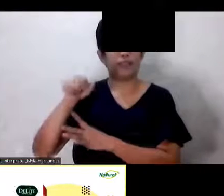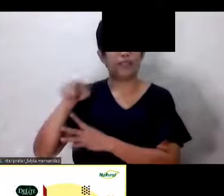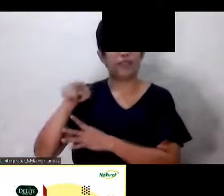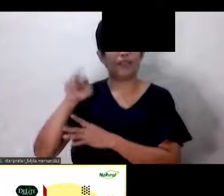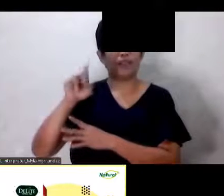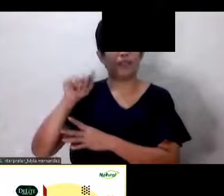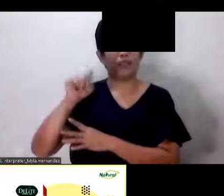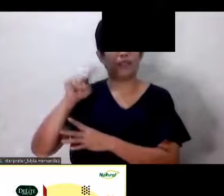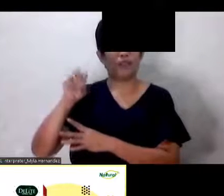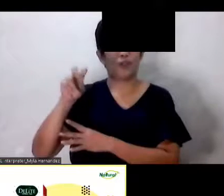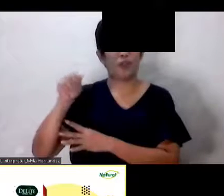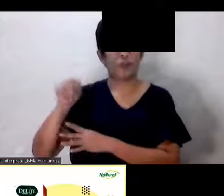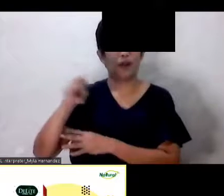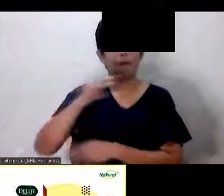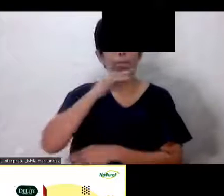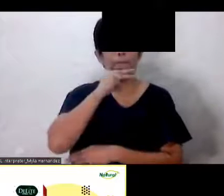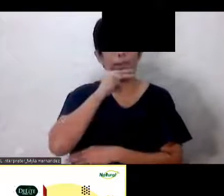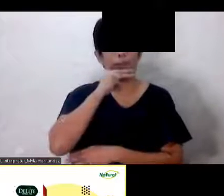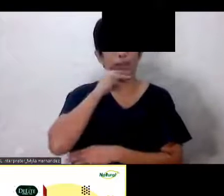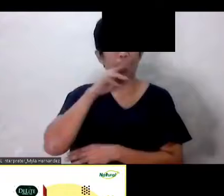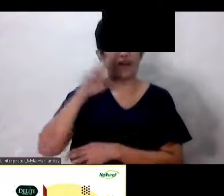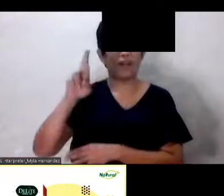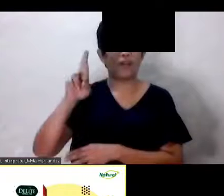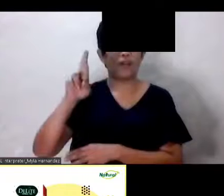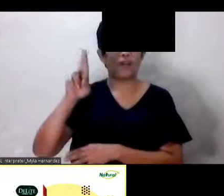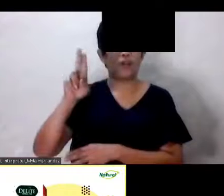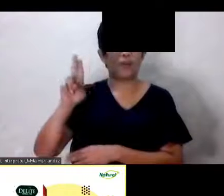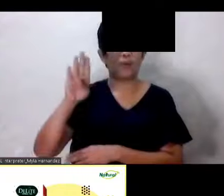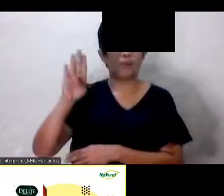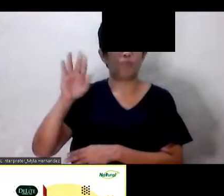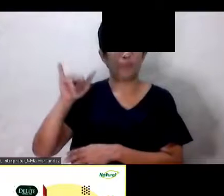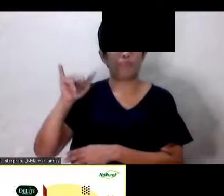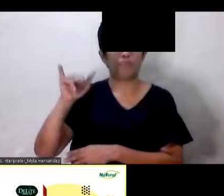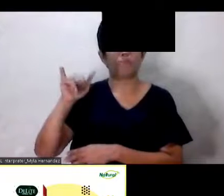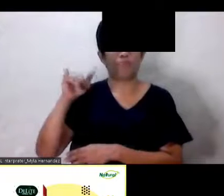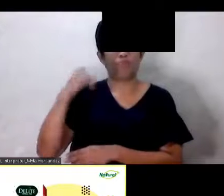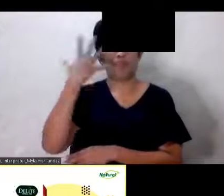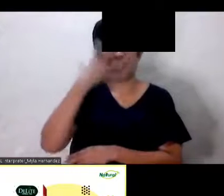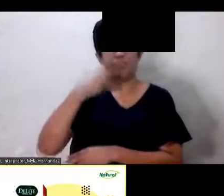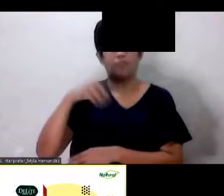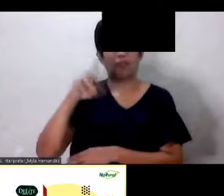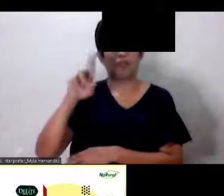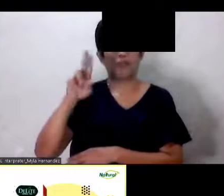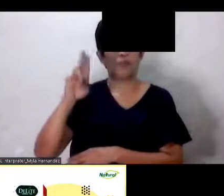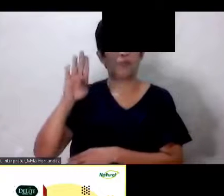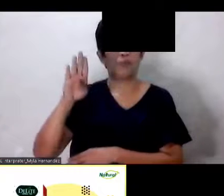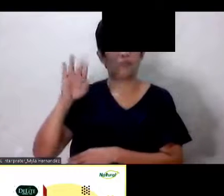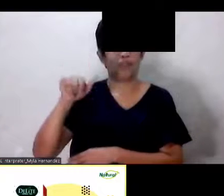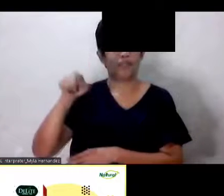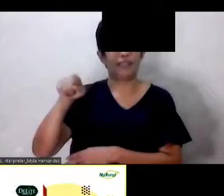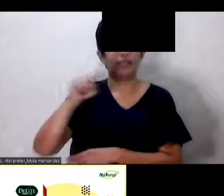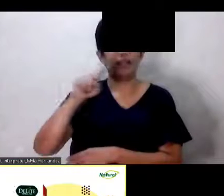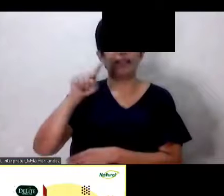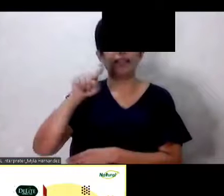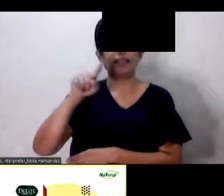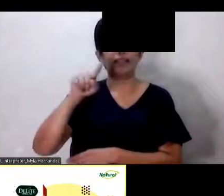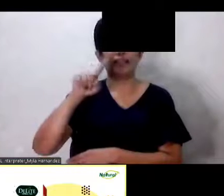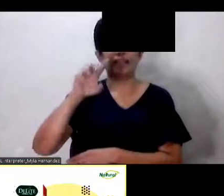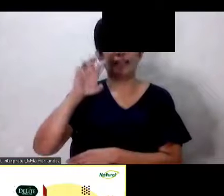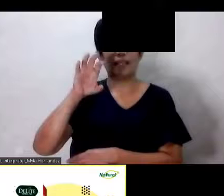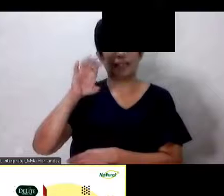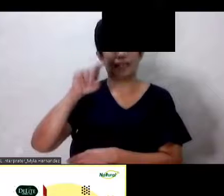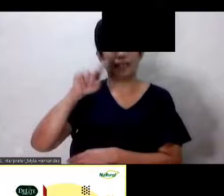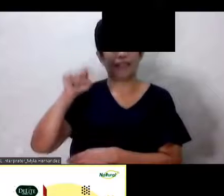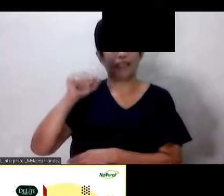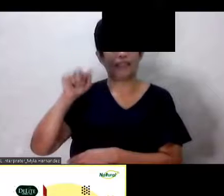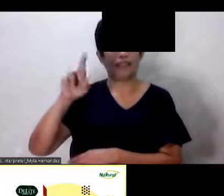na ang Mami ang magandang Mami ni Zarina Malyari nakikinig rin po sa atin. Okay?